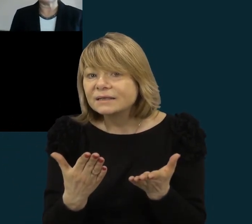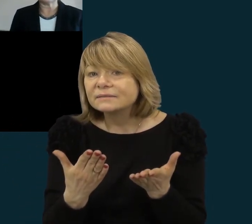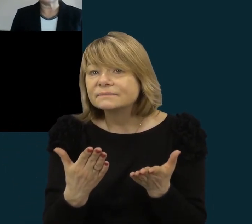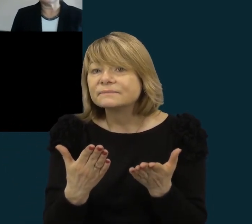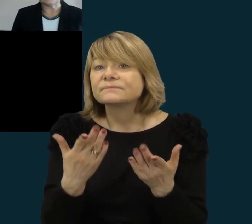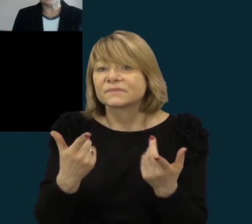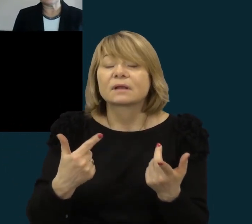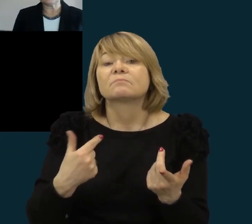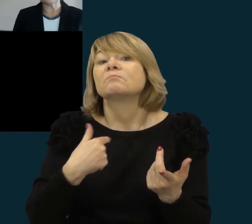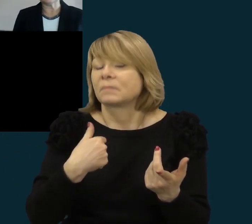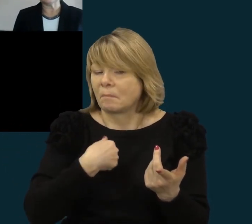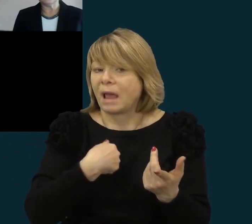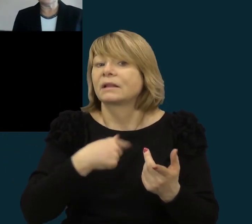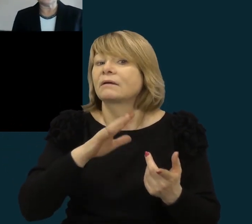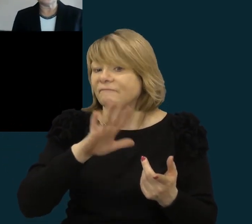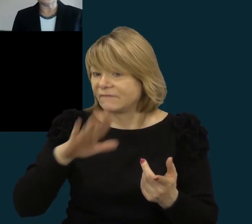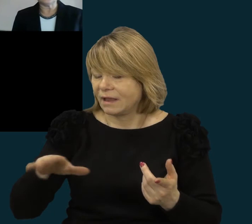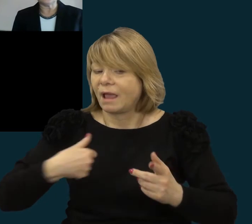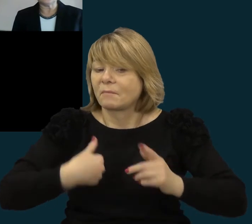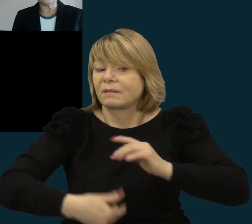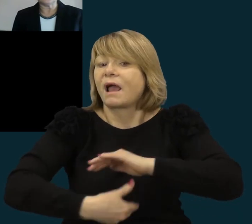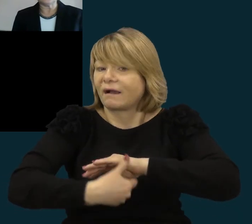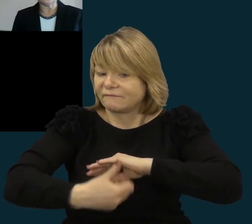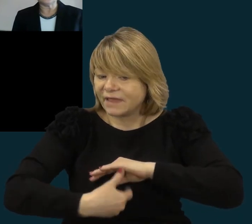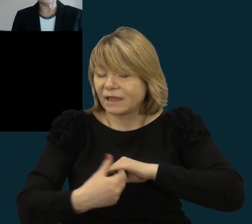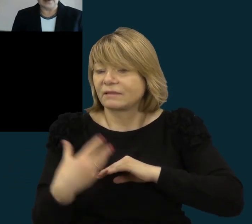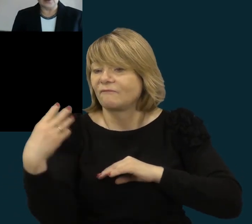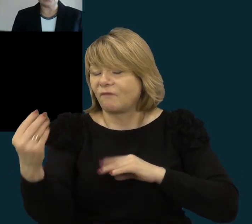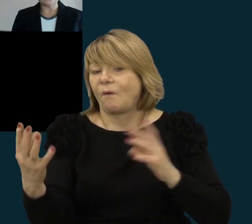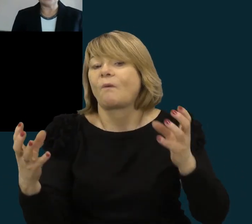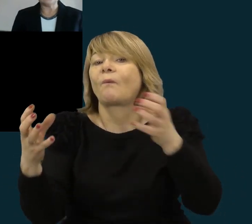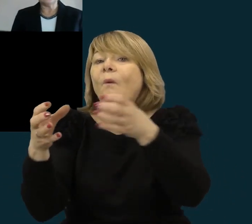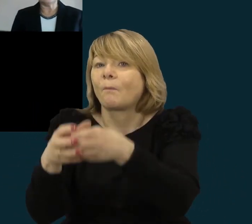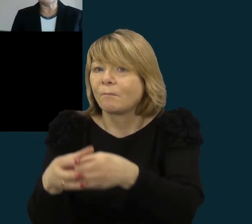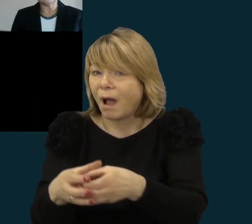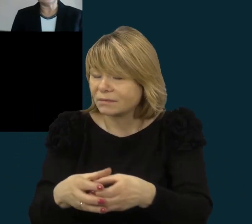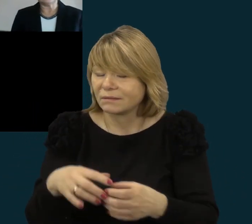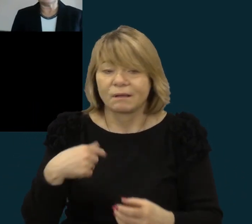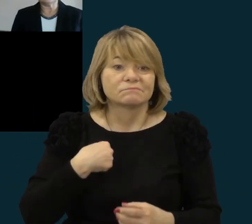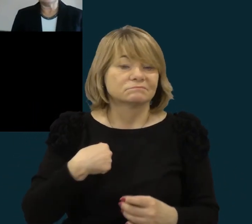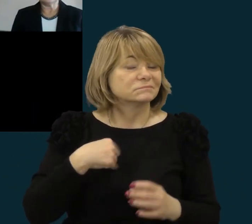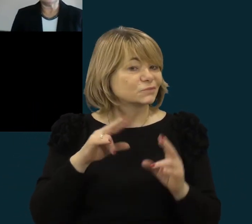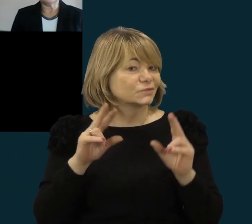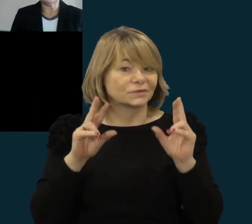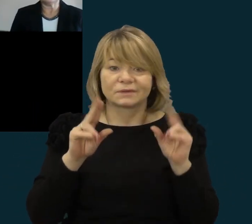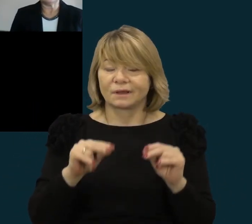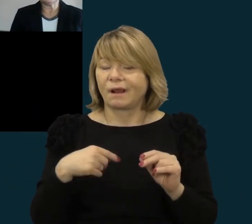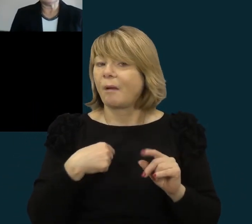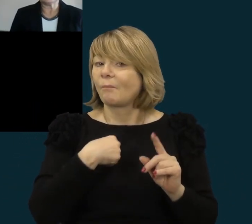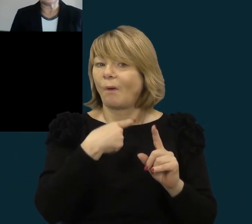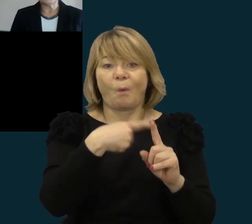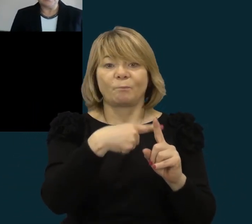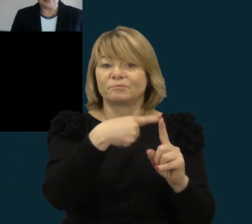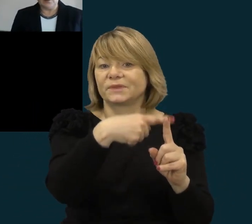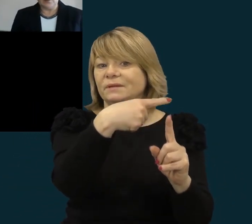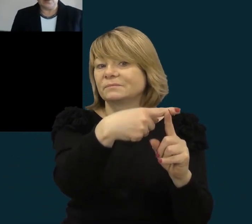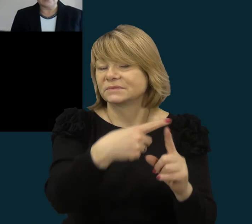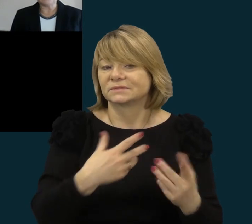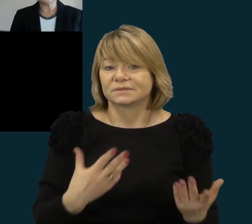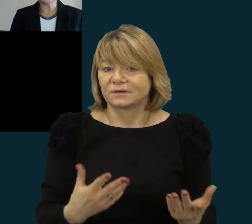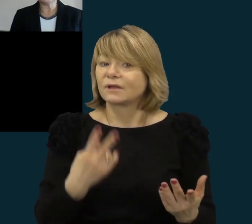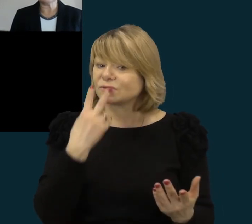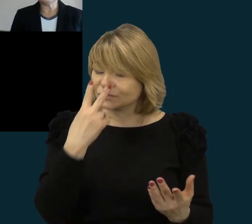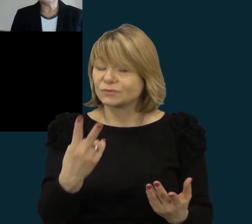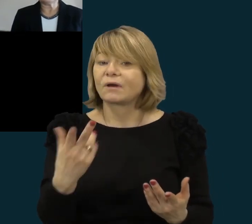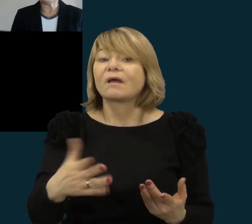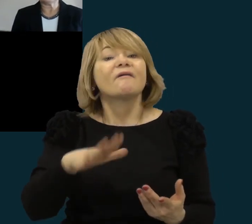sakytim, pakvietimas, mokinių į bendrą komandą tikrai, žinokit, nu, teikia optimistiškai, kad mokiniai